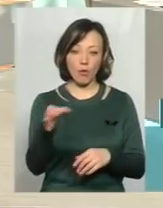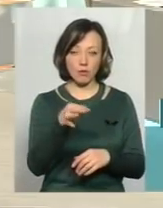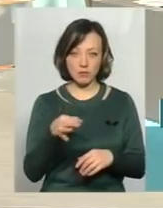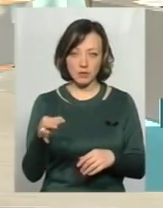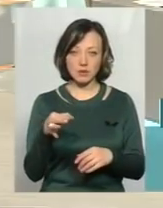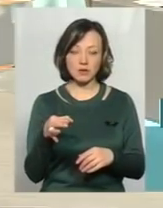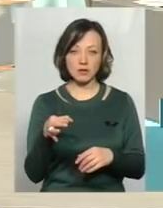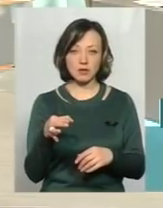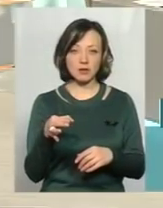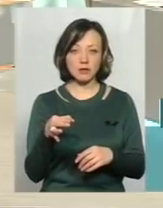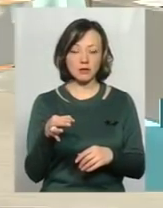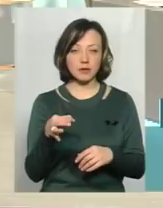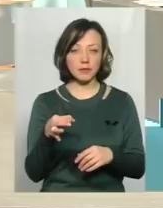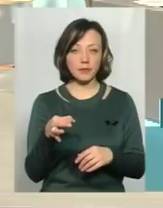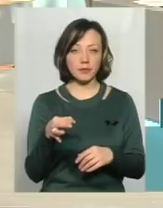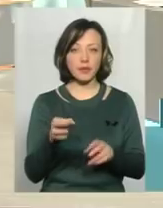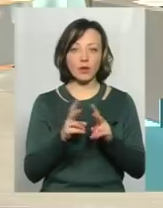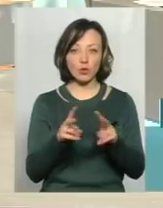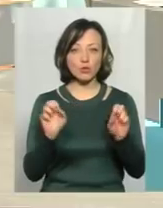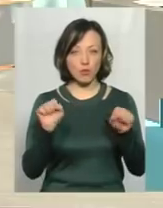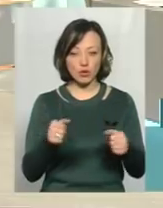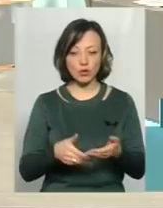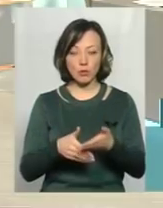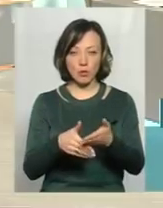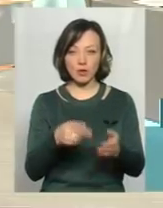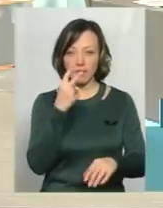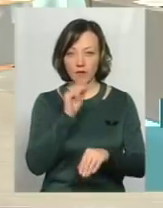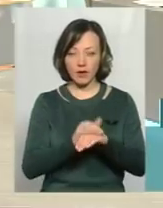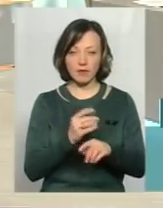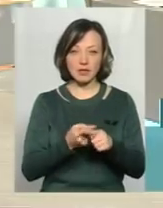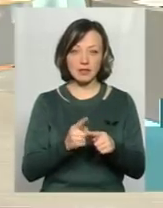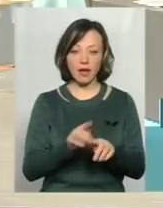мешканців області, хтось може допомогти виявити це?